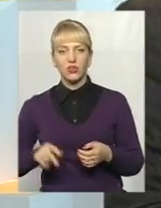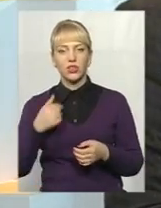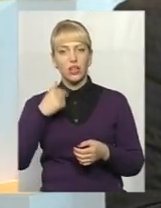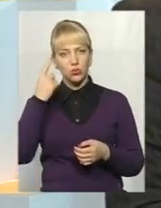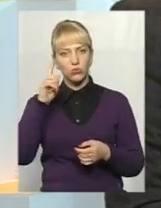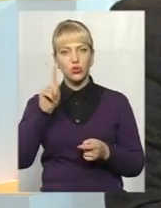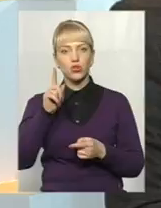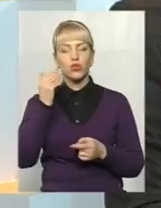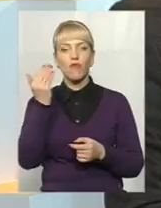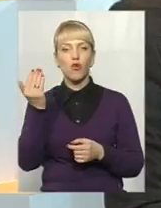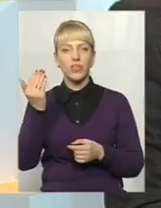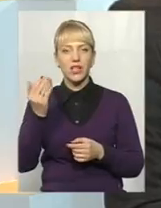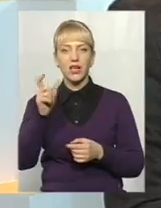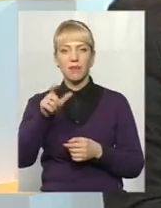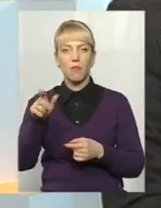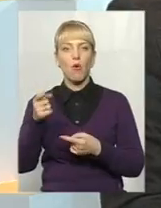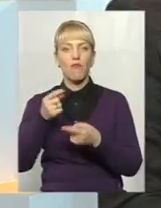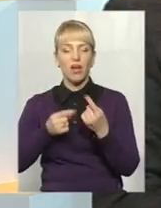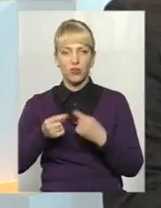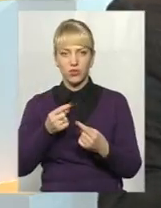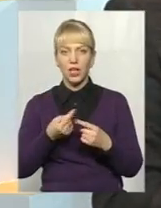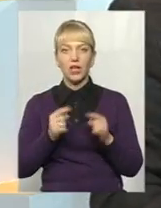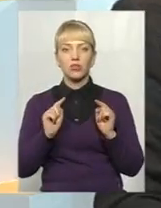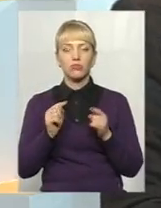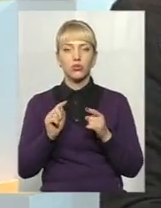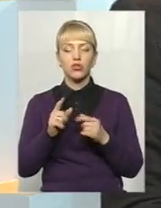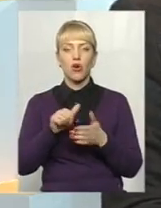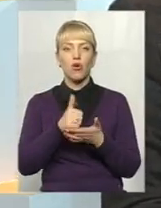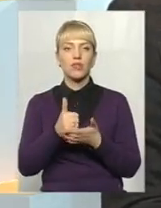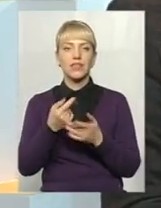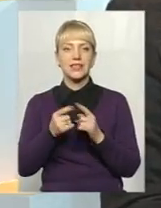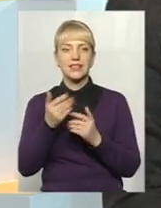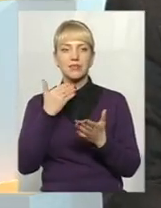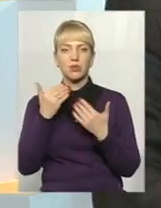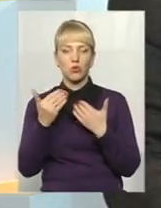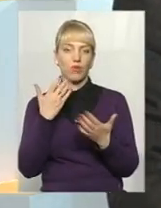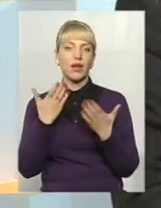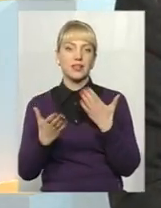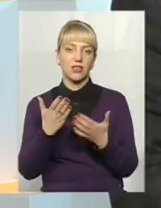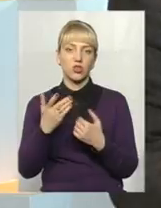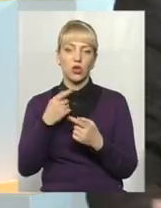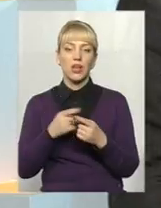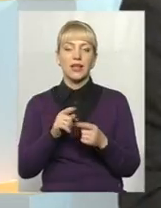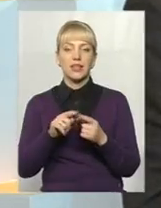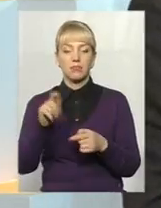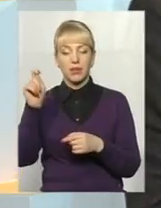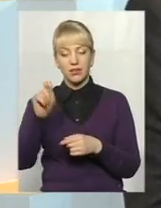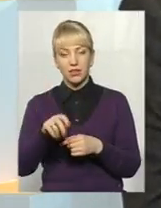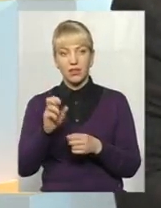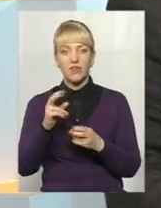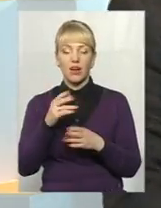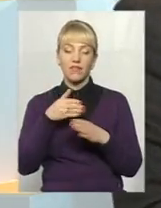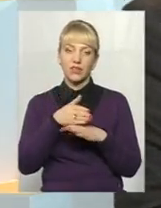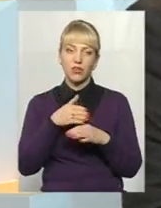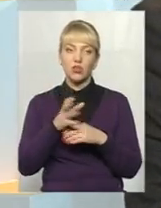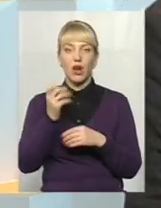повернуться, тому що саме головне – це спілкування. Якщо ти приїхав і просто як відвідувач,